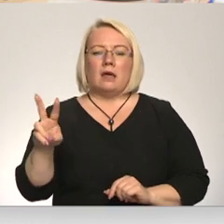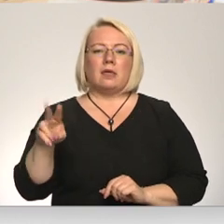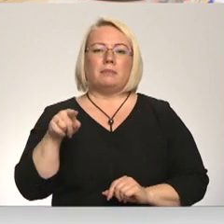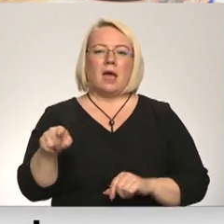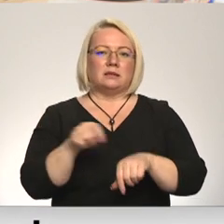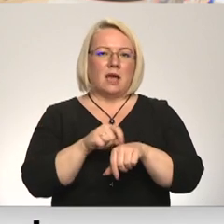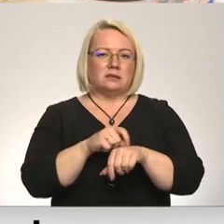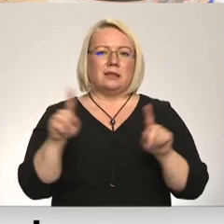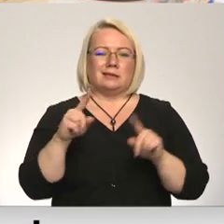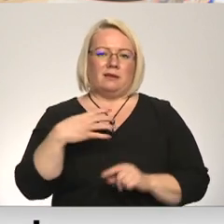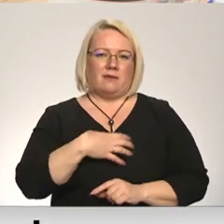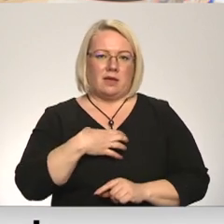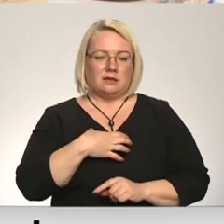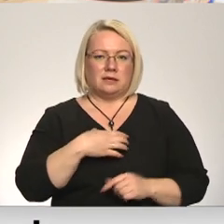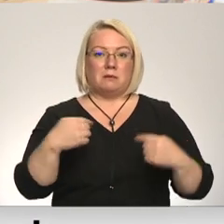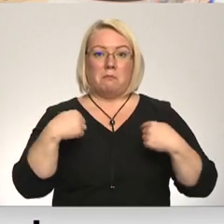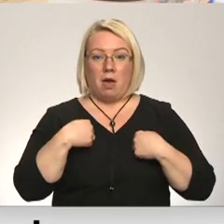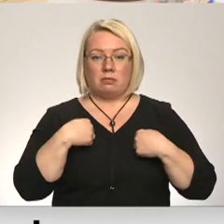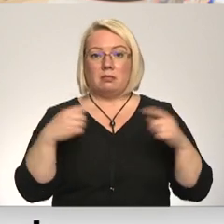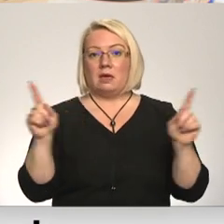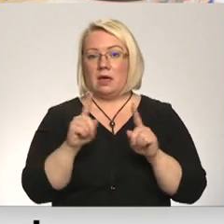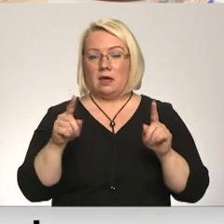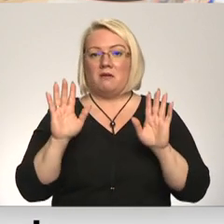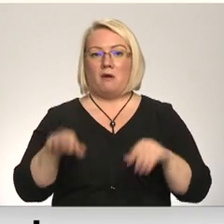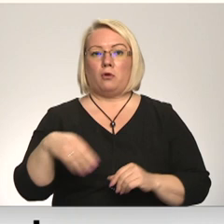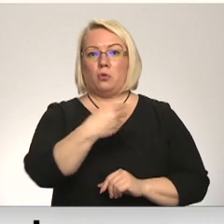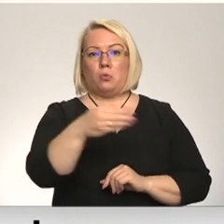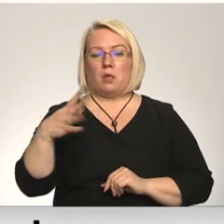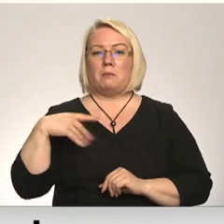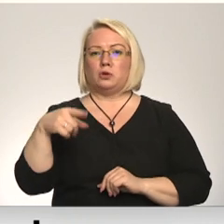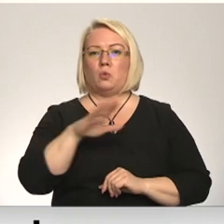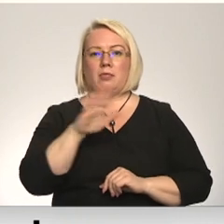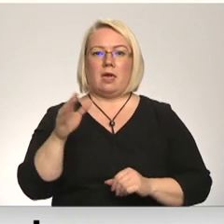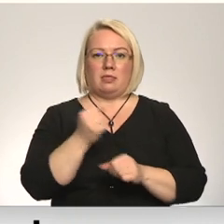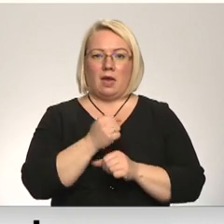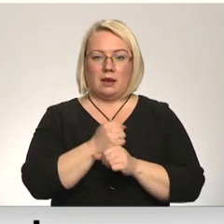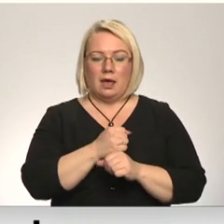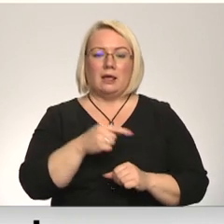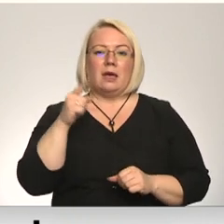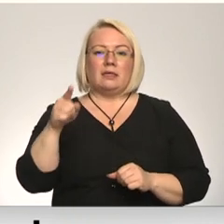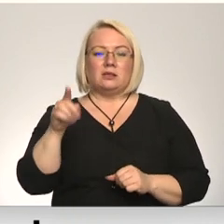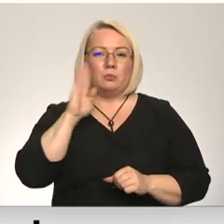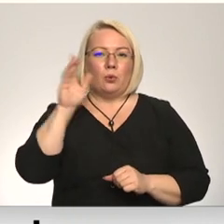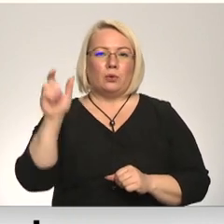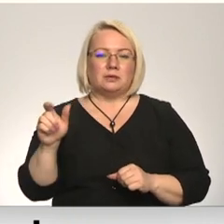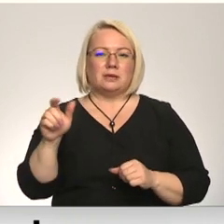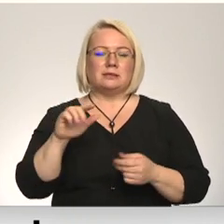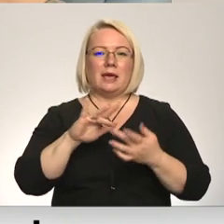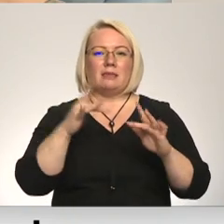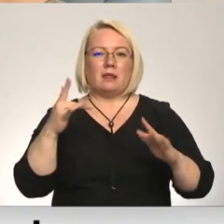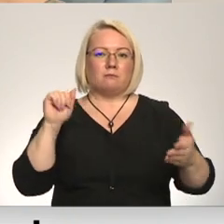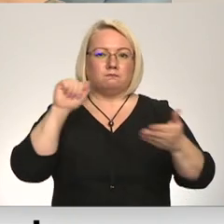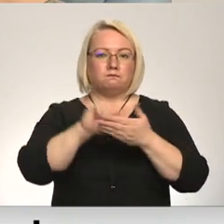asīnas ir vajadzīgas. Man viss ir. Var dalīties. Kāpēc to nedarīja? Tums sociālos tieklos publicētajam aicinājumam palīdzēt un